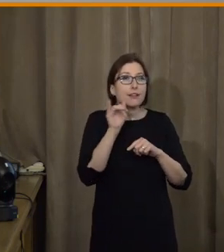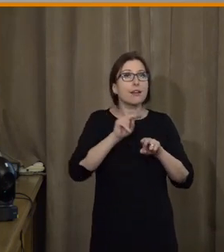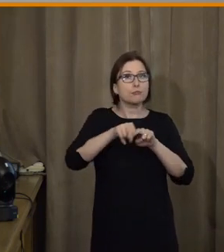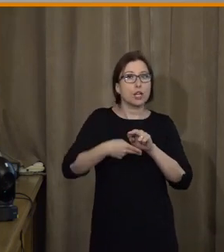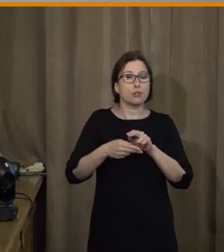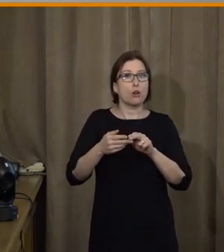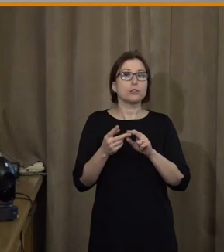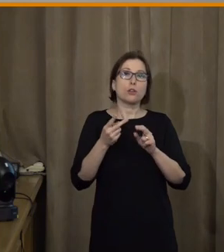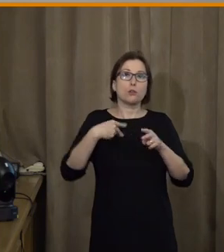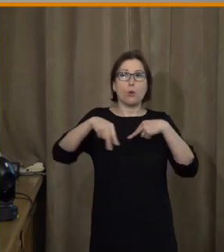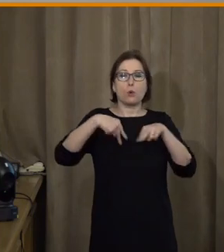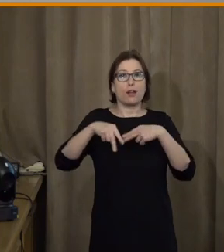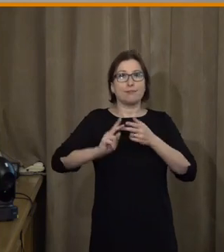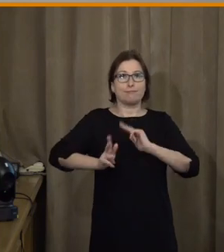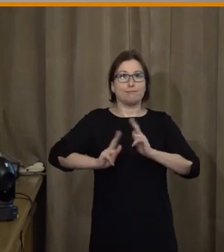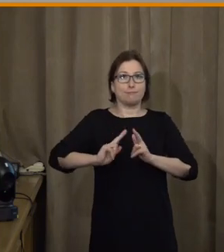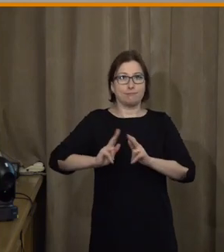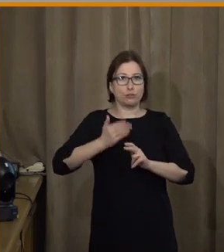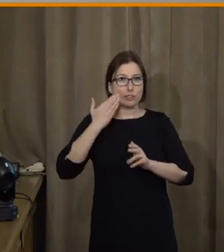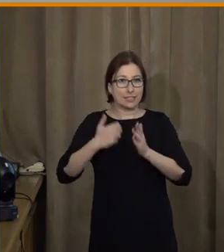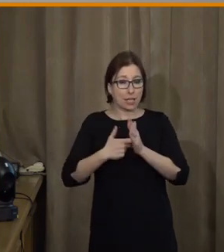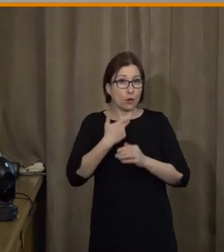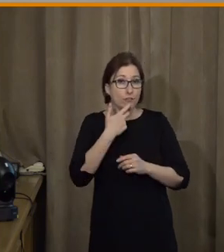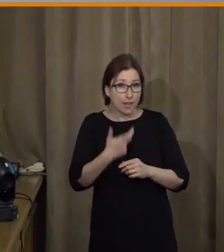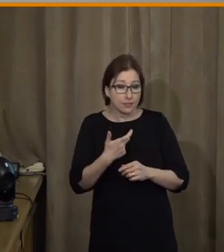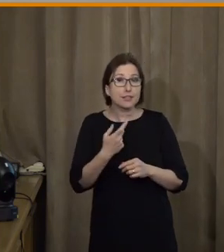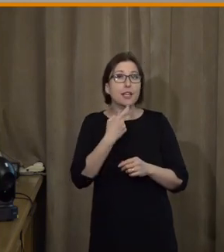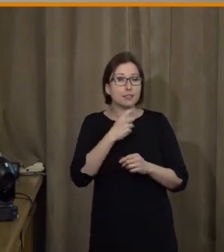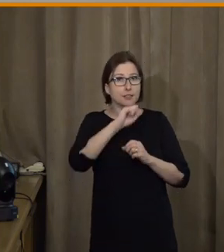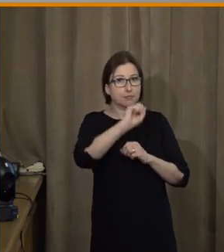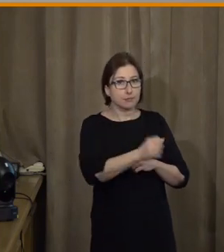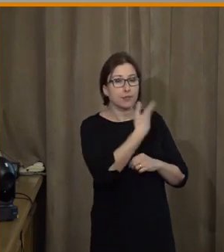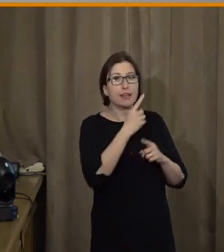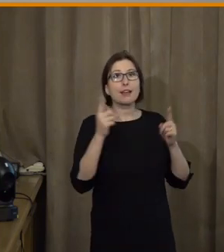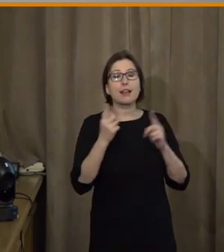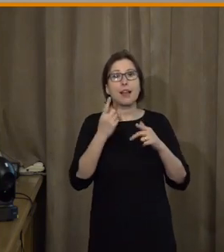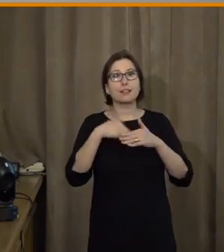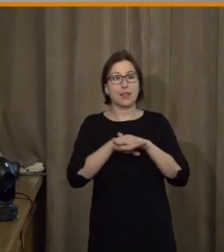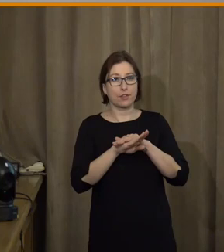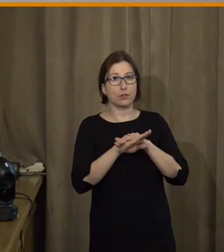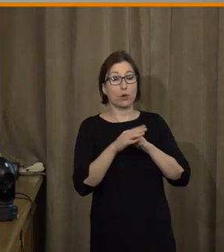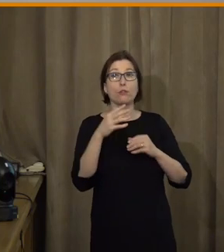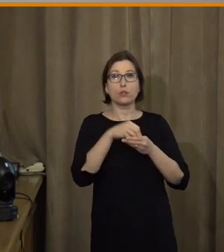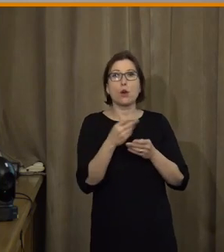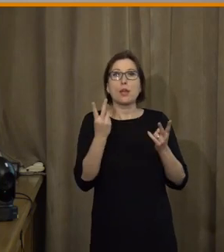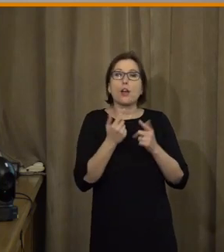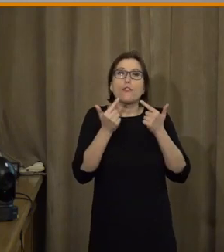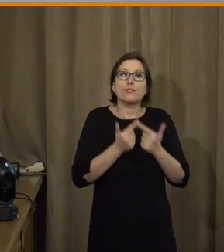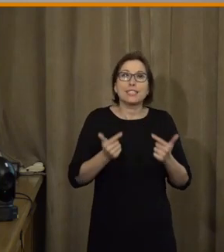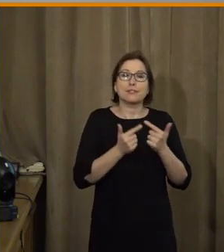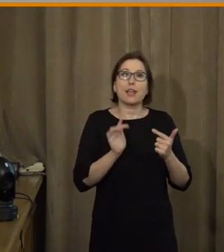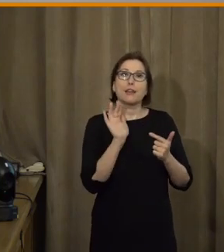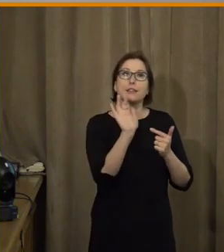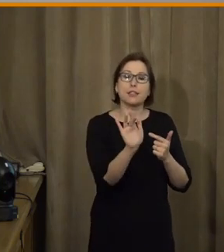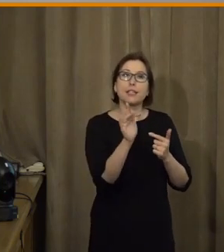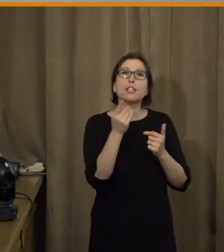používají jako svůj komunikační jazyk český znakový jazyk, tak bychom se podívali na krátké video, které by trochu vysvětlo, co to